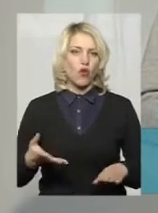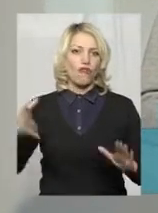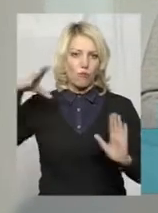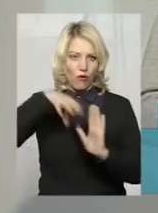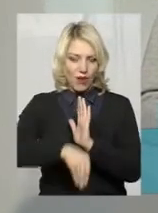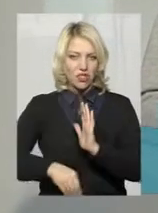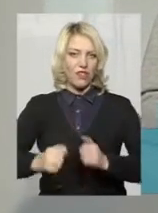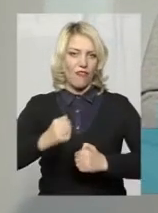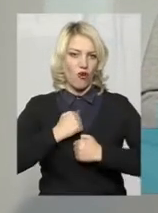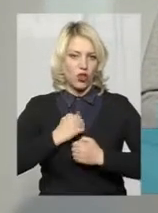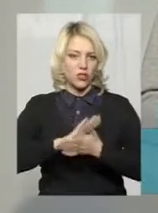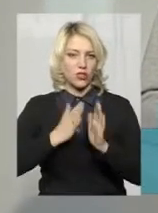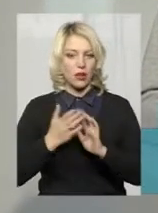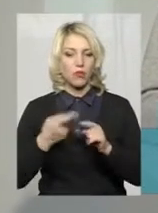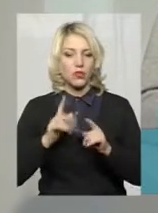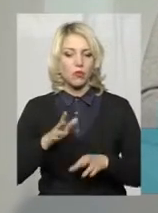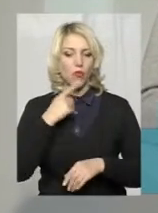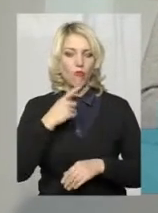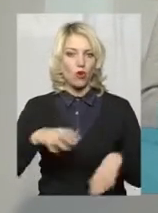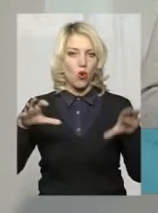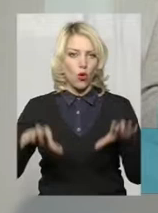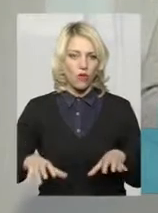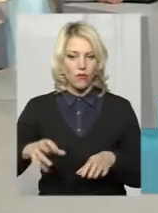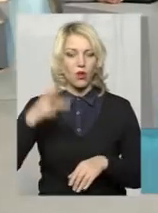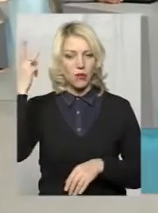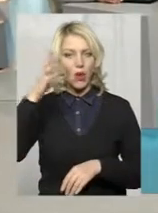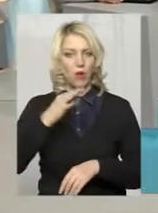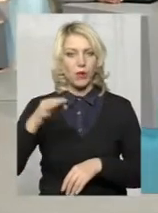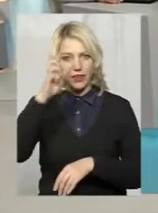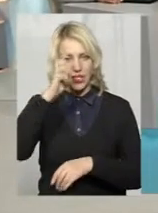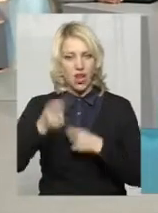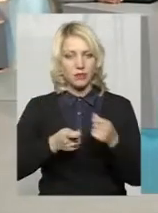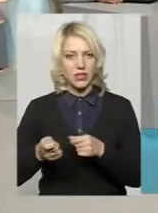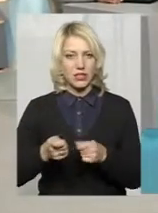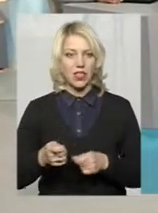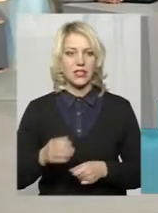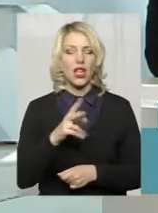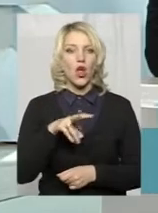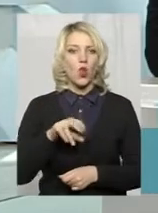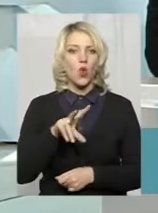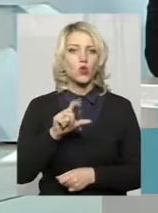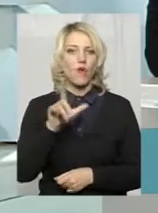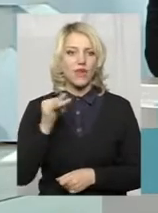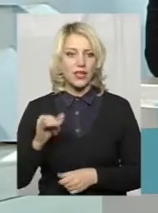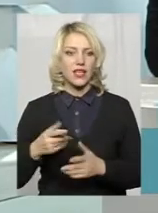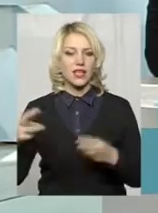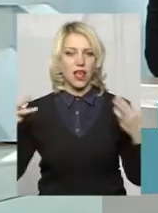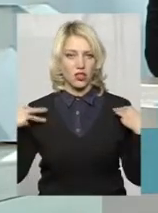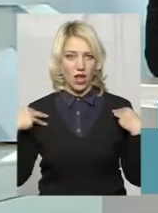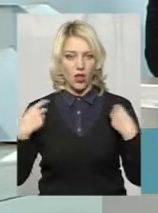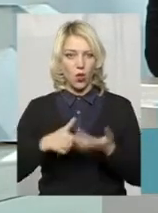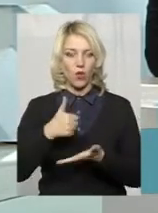стану. Про це сьогодні говоритимемо із головою Хмельницької облдержадміністрації Вадимом Лозовим, а також із начальником